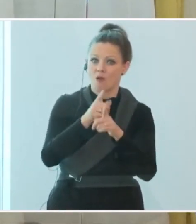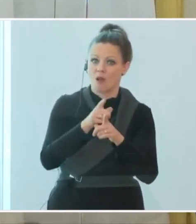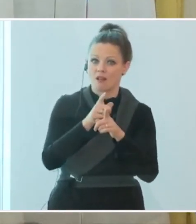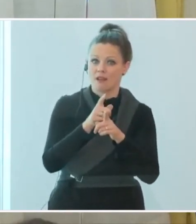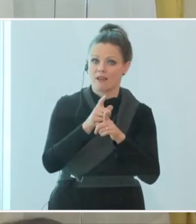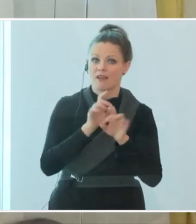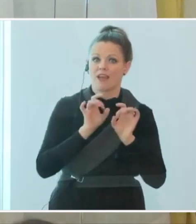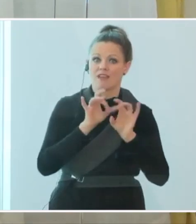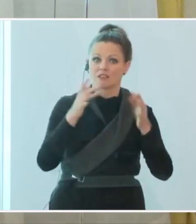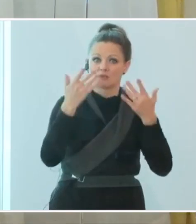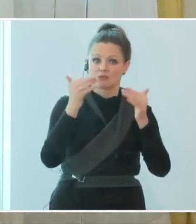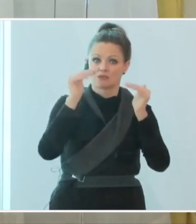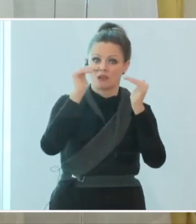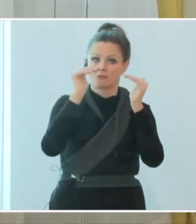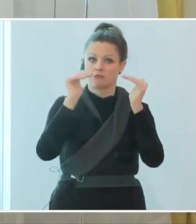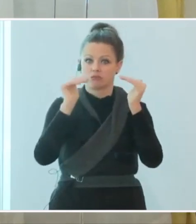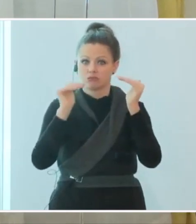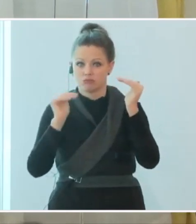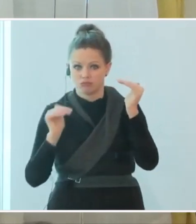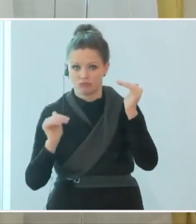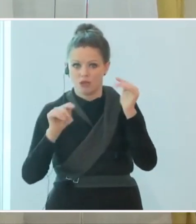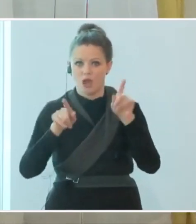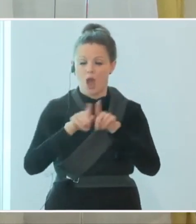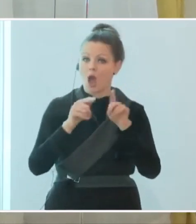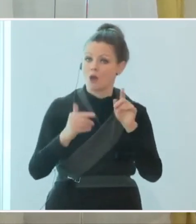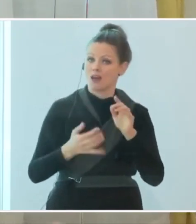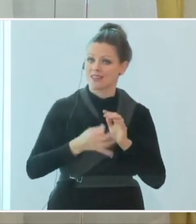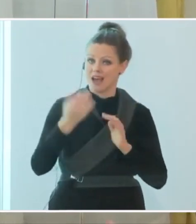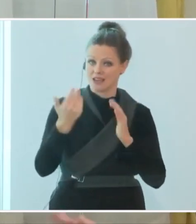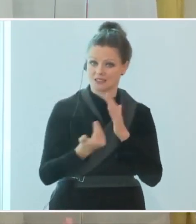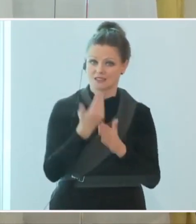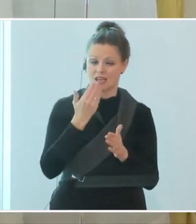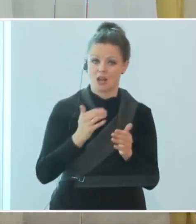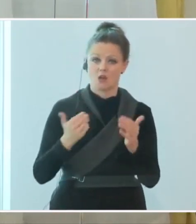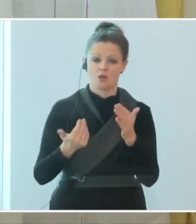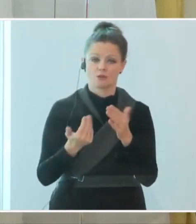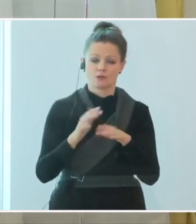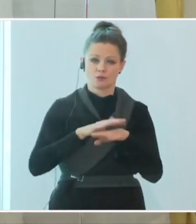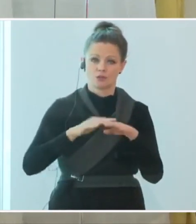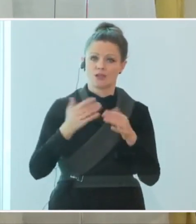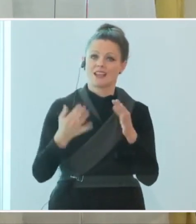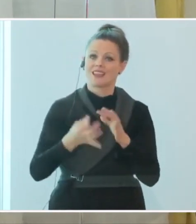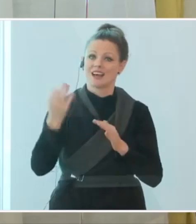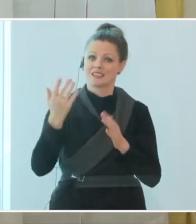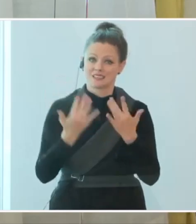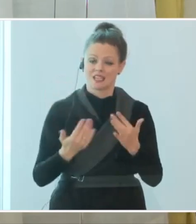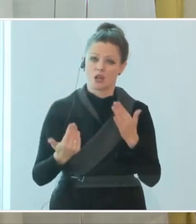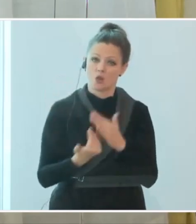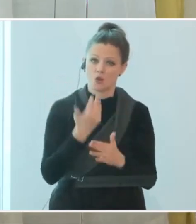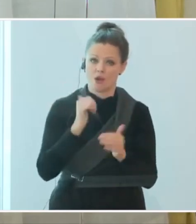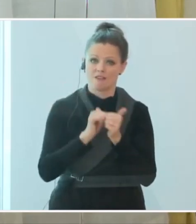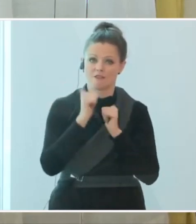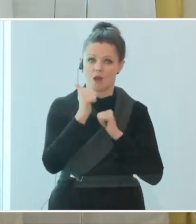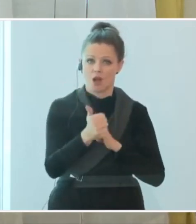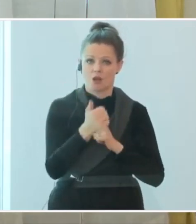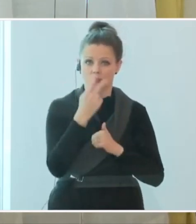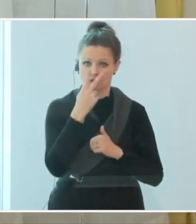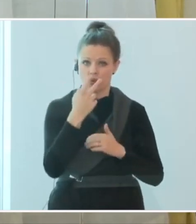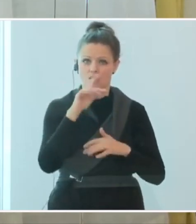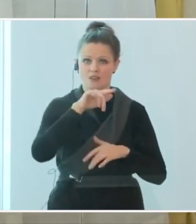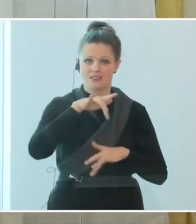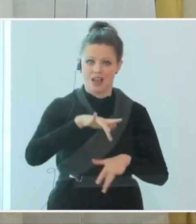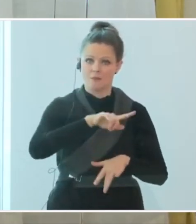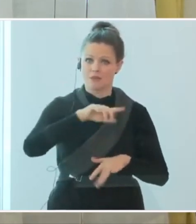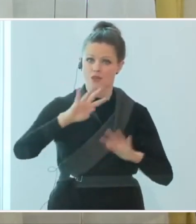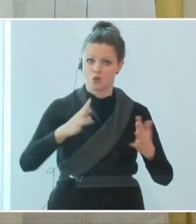Ihnen sagen, bei den Tageszahlen haben wir eine neue Prognose vorliegen, die bis zum 9. Dezember reicht. Und da